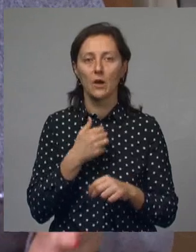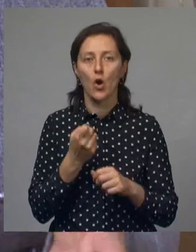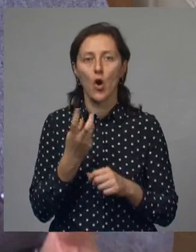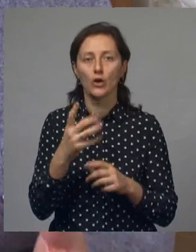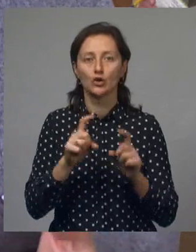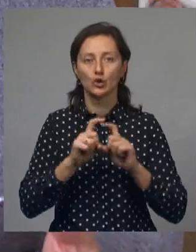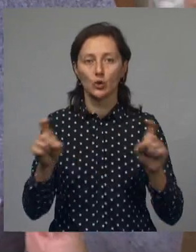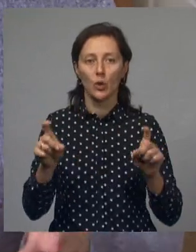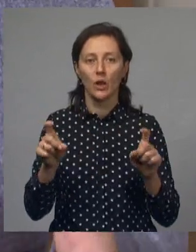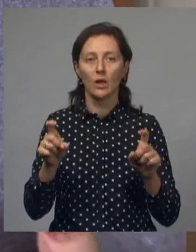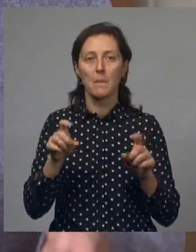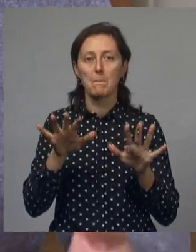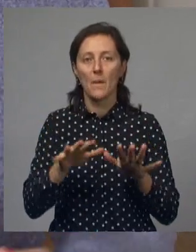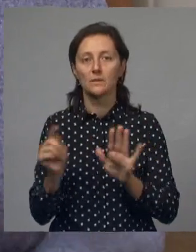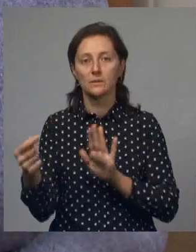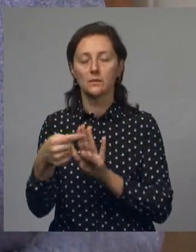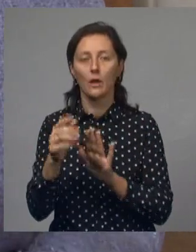школ с вакцинальными пунктами будет увеличиваться.